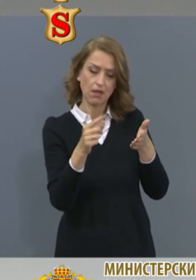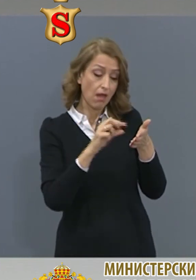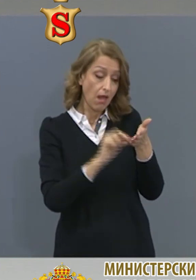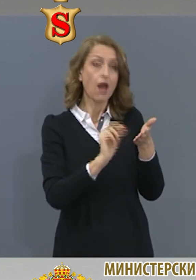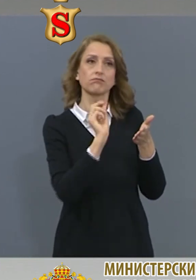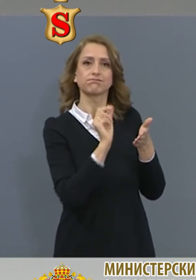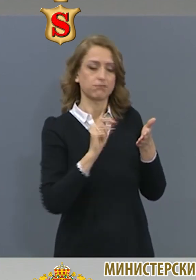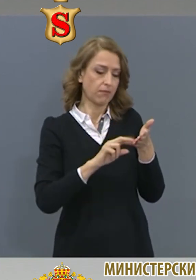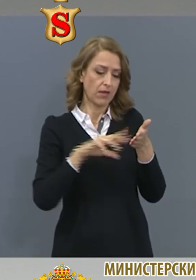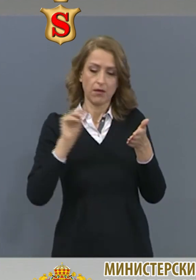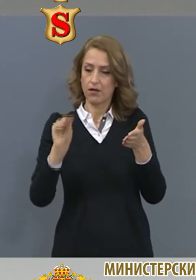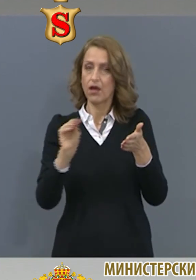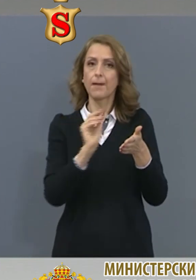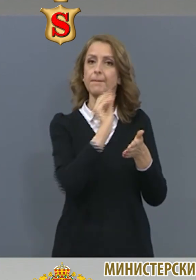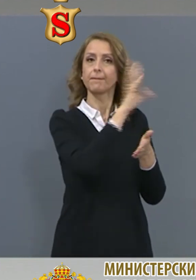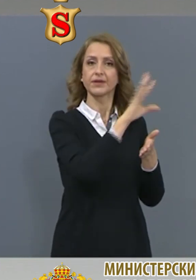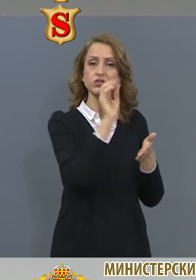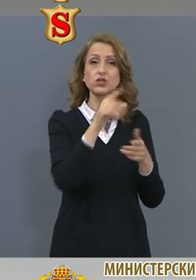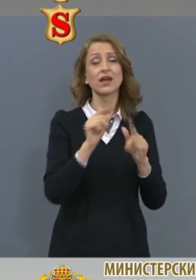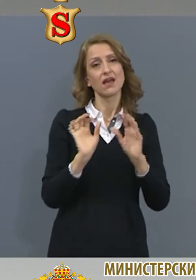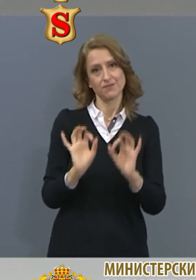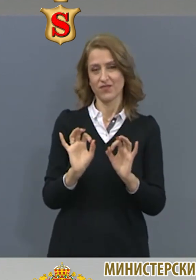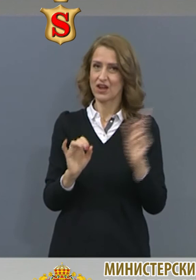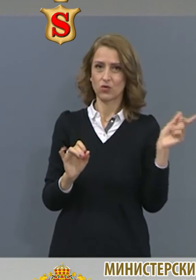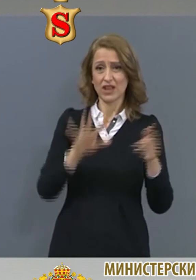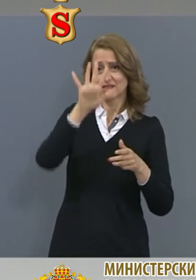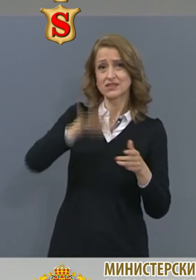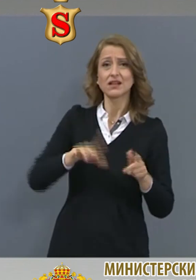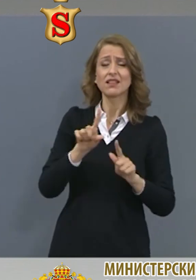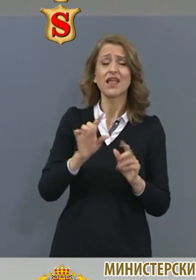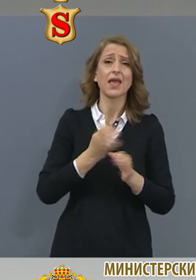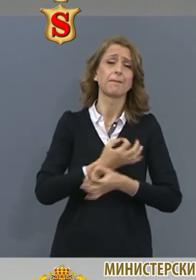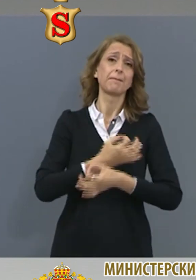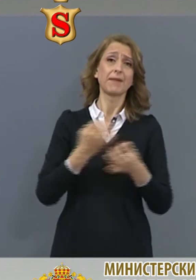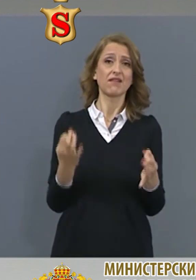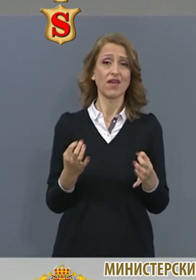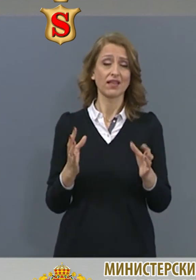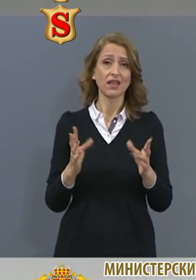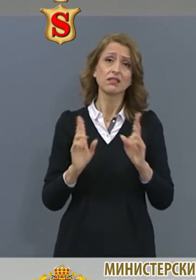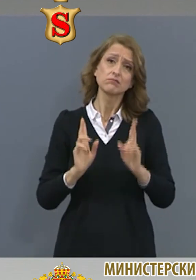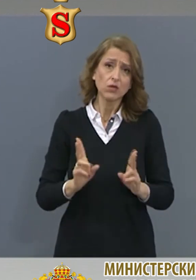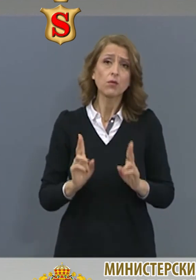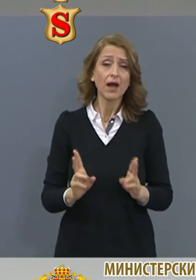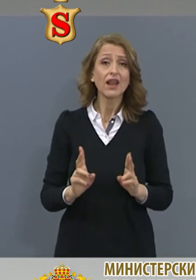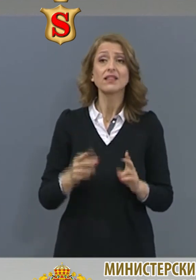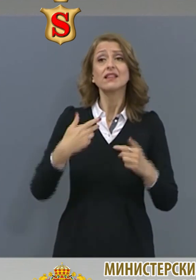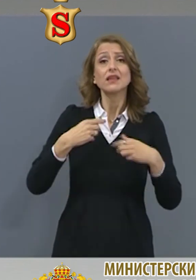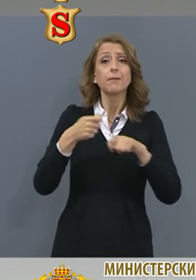така смирено искам да кажа, продуктът не е съвършен. Ние го създаваме според нашите виждания какво би било полезно за потребителите.